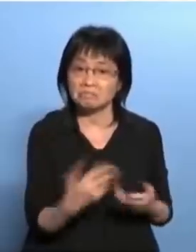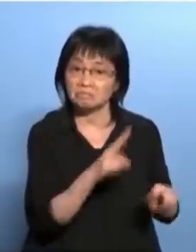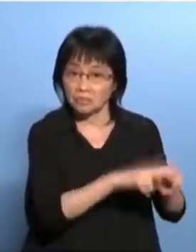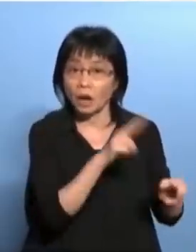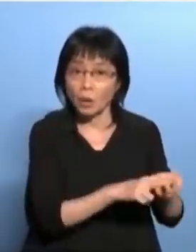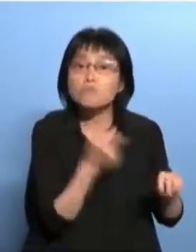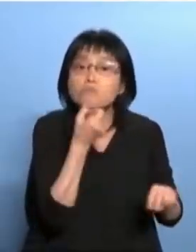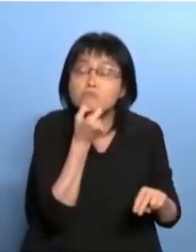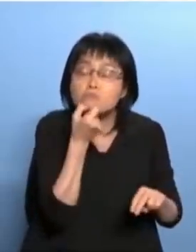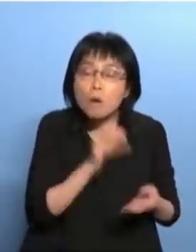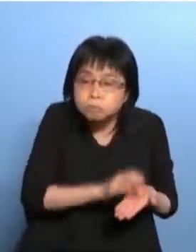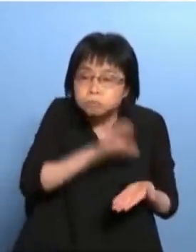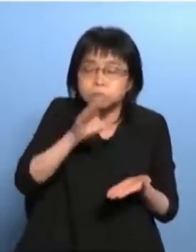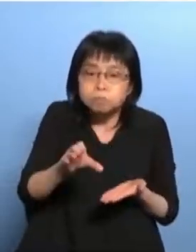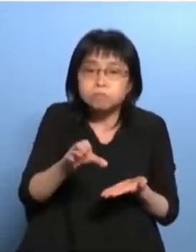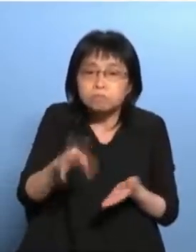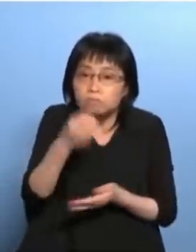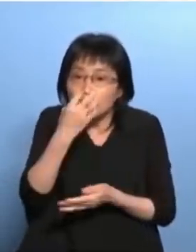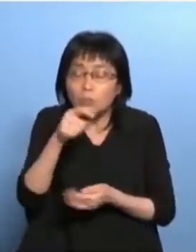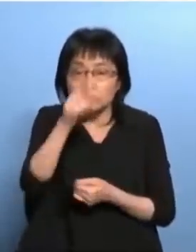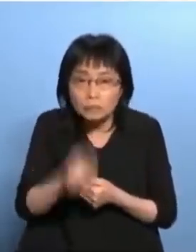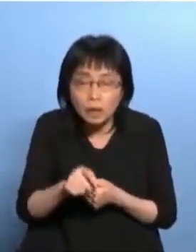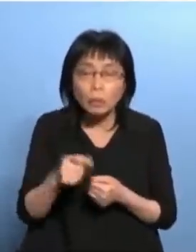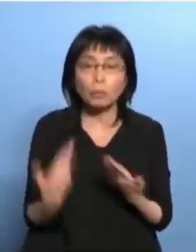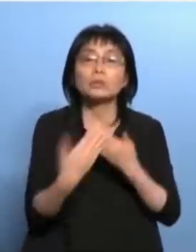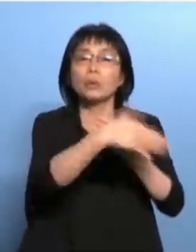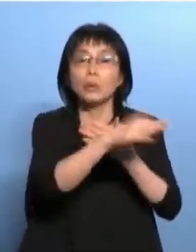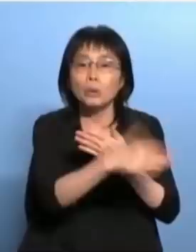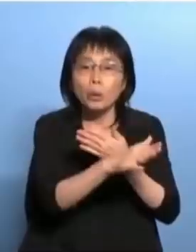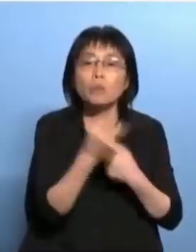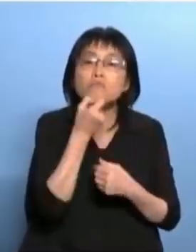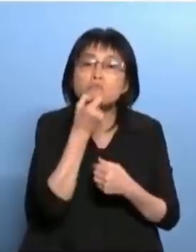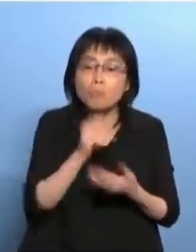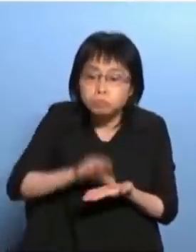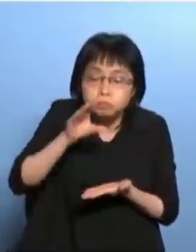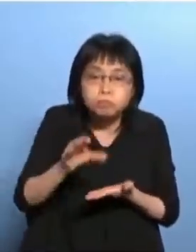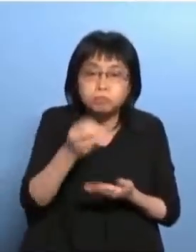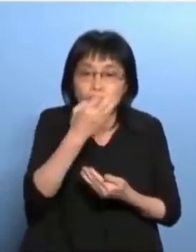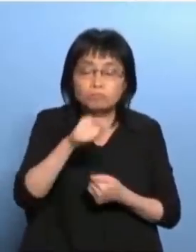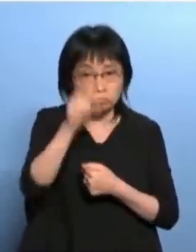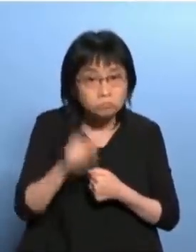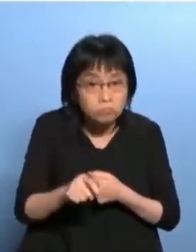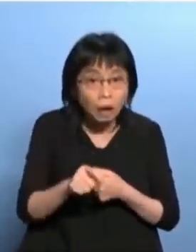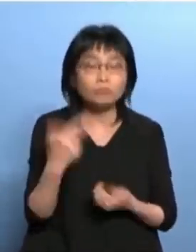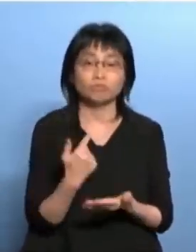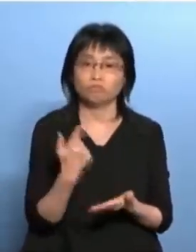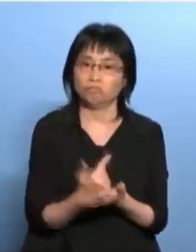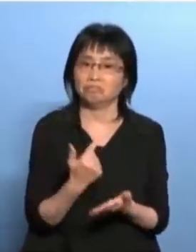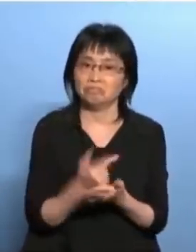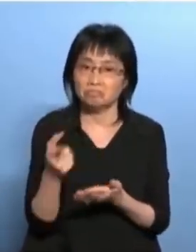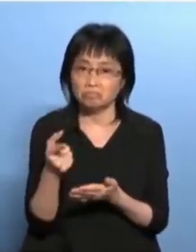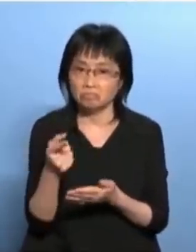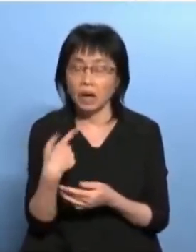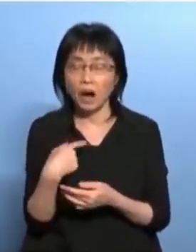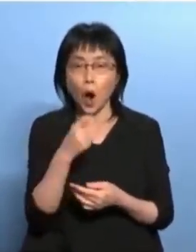其他的人为什么来香港投资贪什么贪黑暴当然不是因为香港还有个